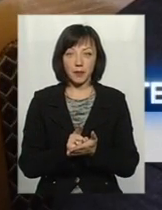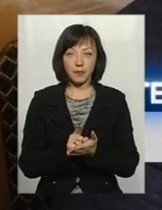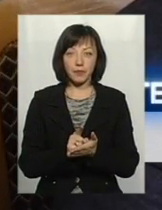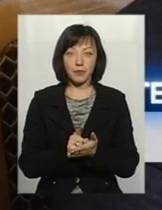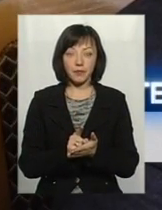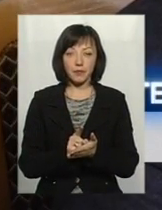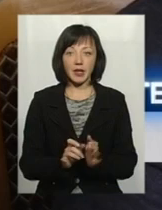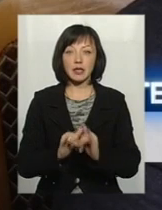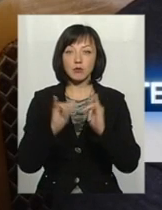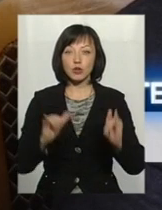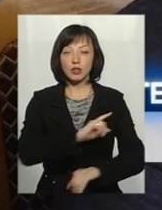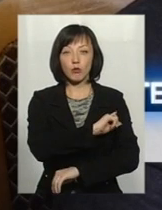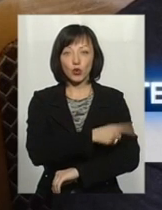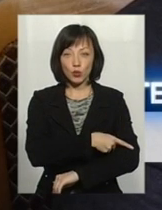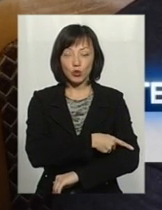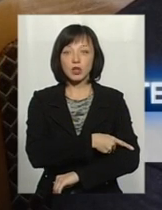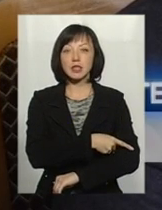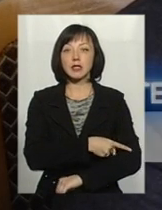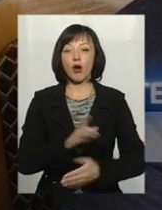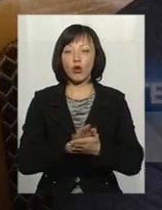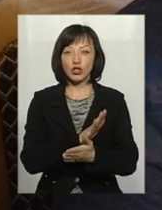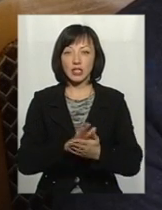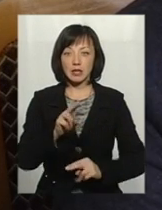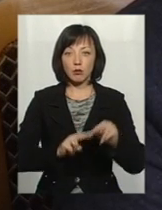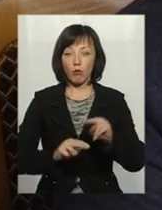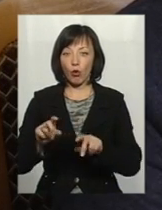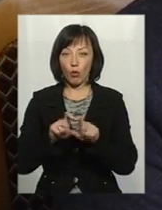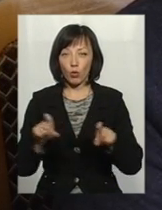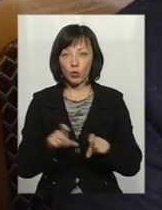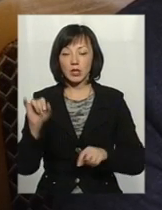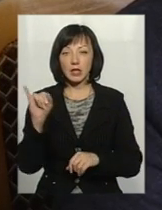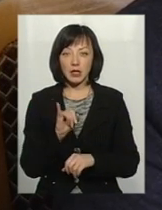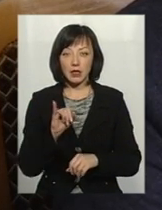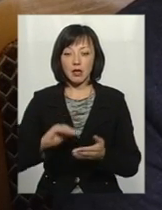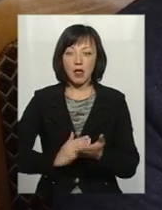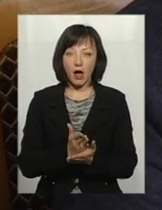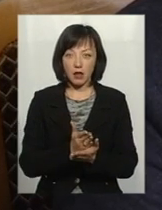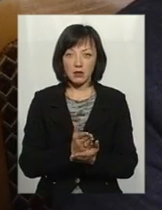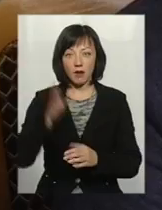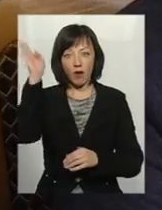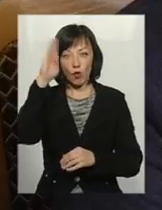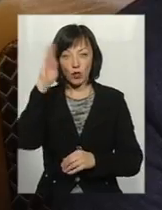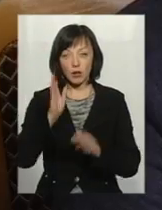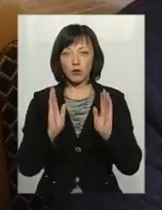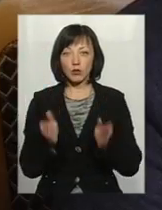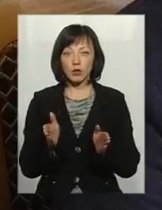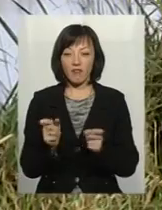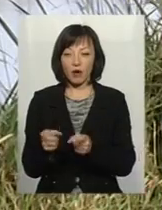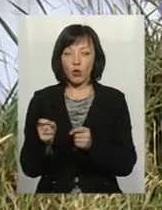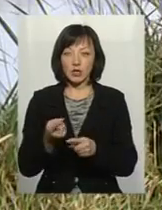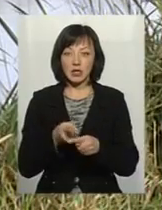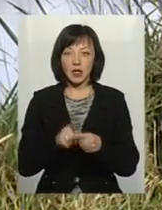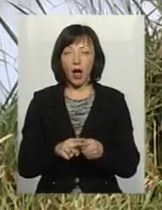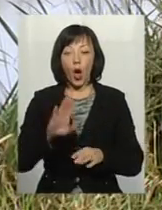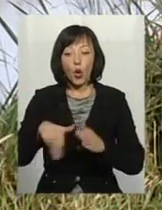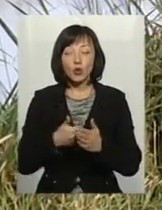збільшити і потужність очисних споруд, і якість води, яка буде виходити вже з них. Та